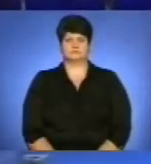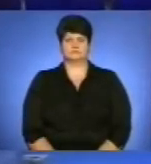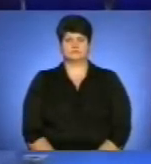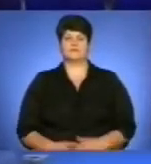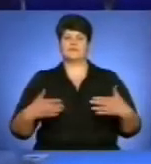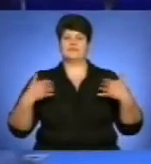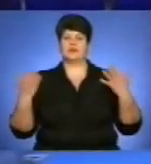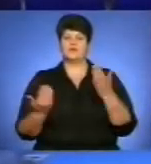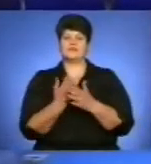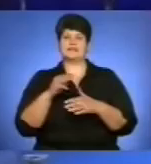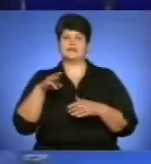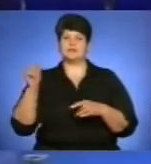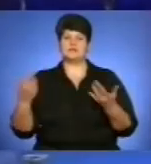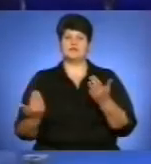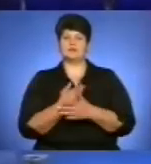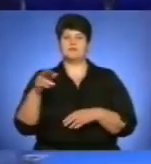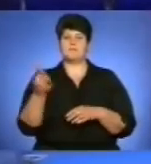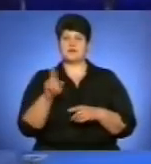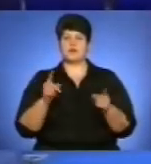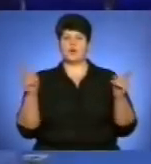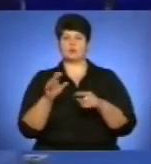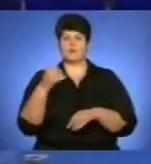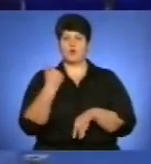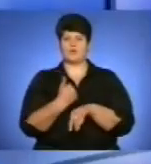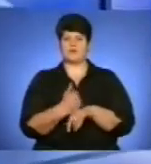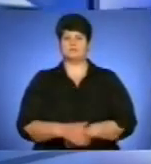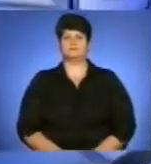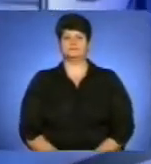Вітаю вісті ТТБ з новинами п'ятниці. Коротко про головне.